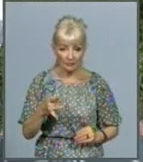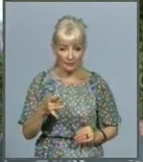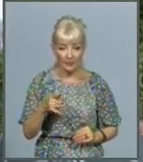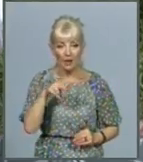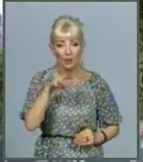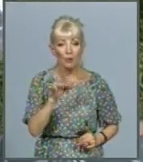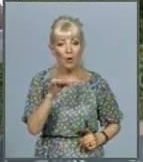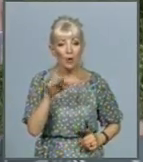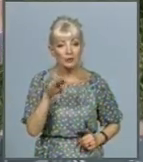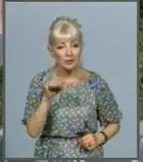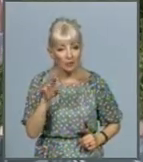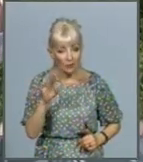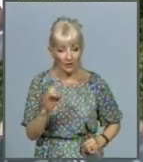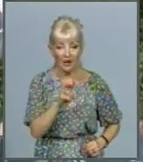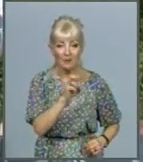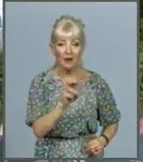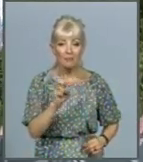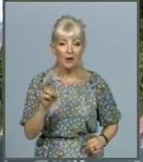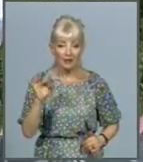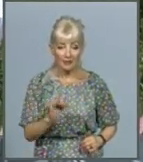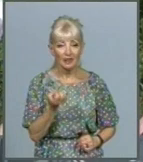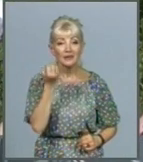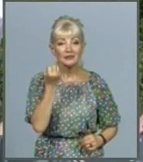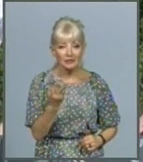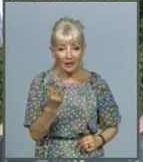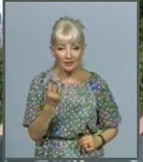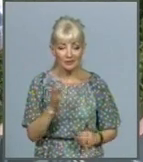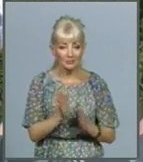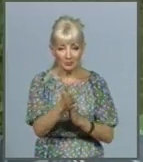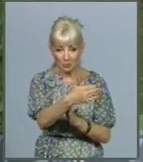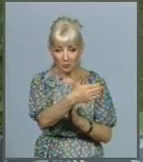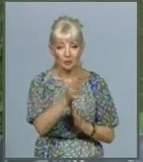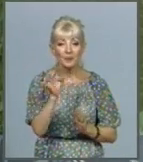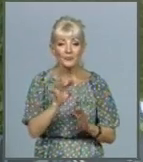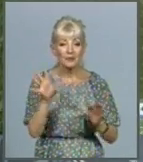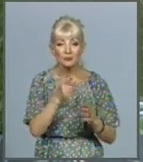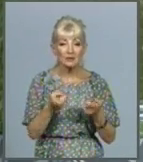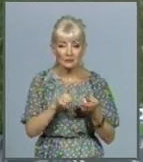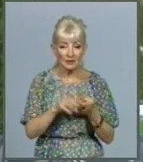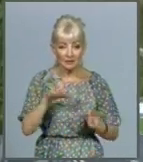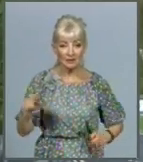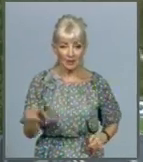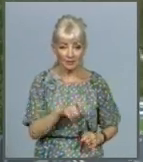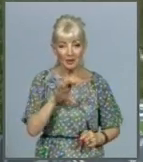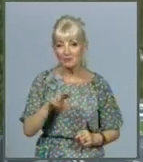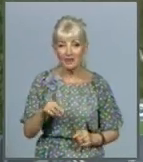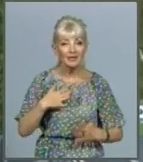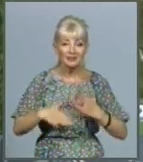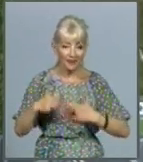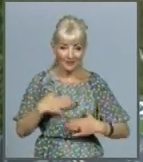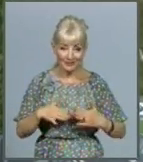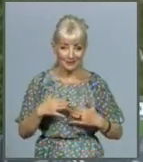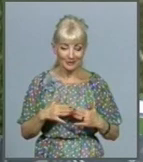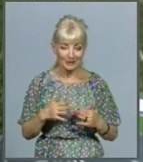Бабаї, там, 13-го, в цю сторону. Але все зв'язано з дорогами. Ми з радістю зустріли ці новини,